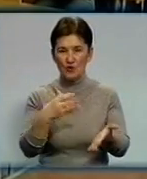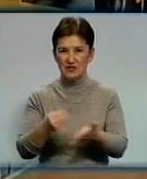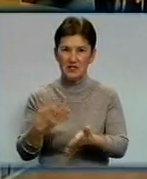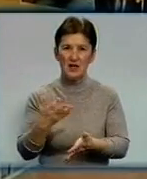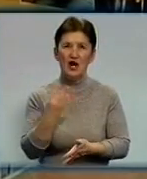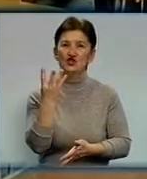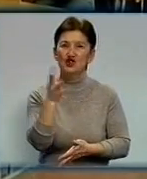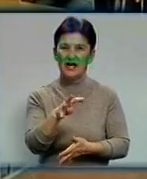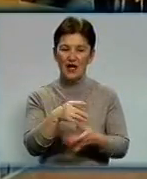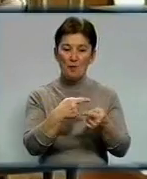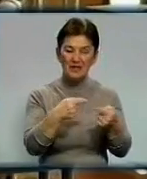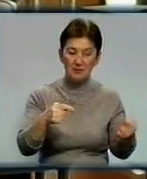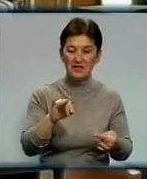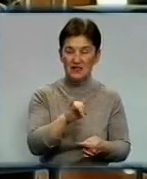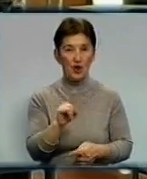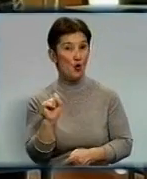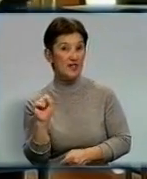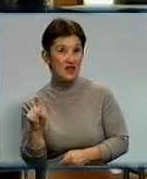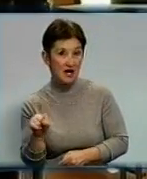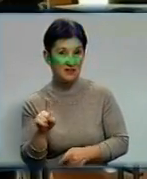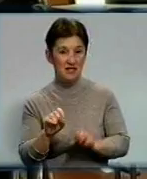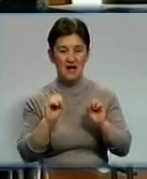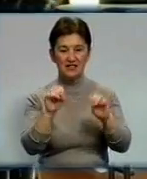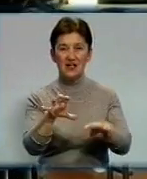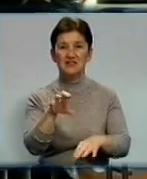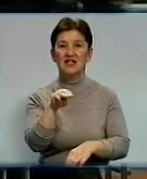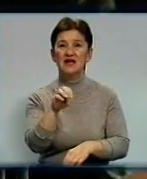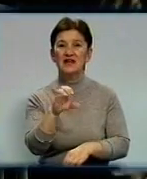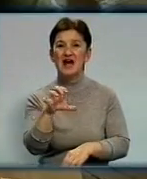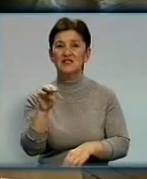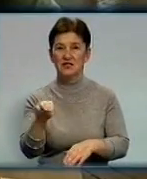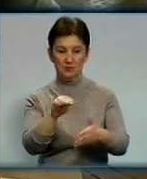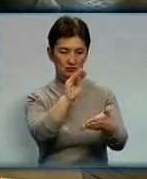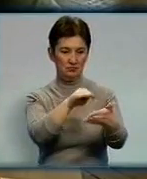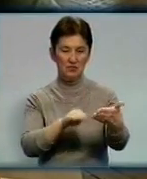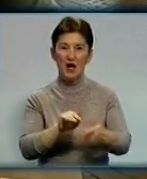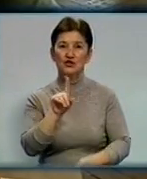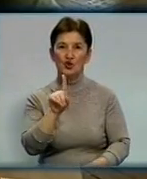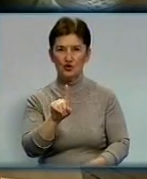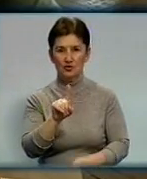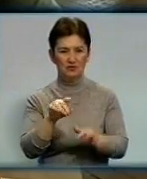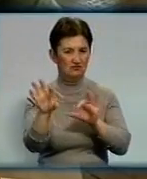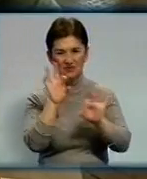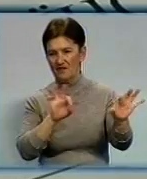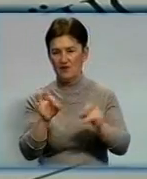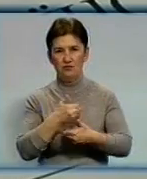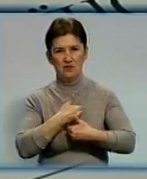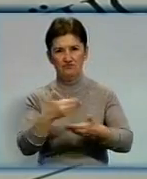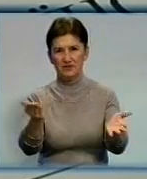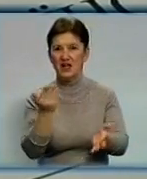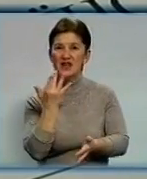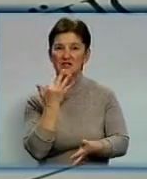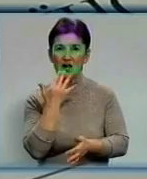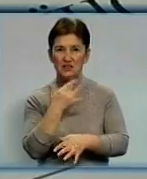4 предмети з 11. До того ж, скласти тест можна лише з однієї іноземної мови на вибір. До переліку предметів ЗНО